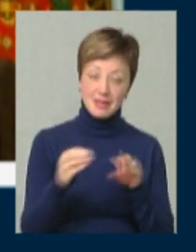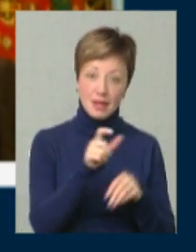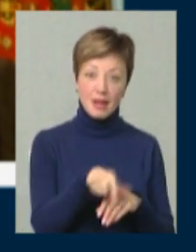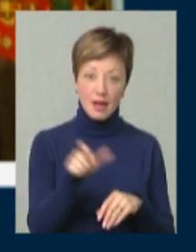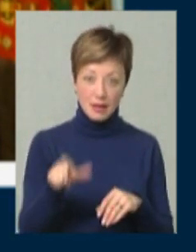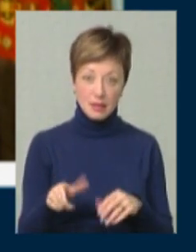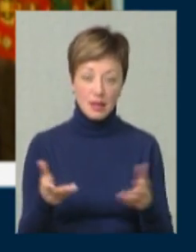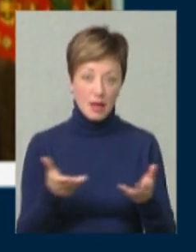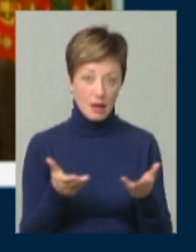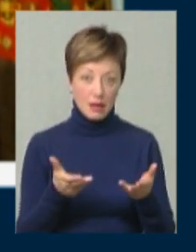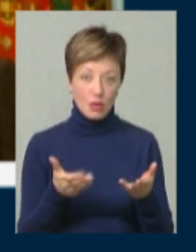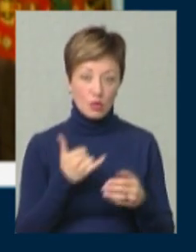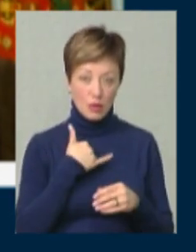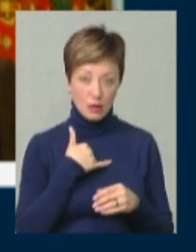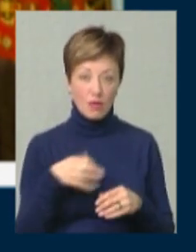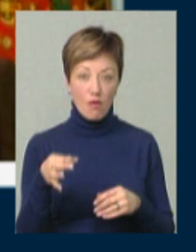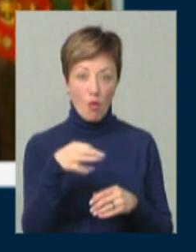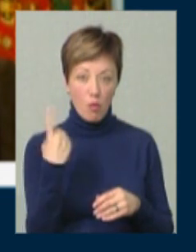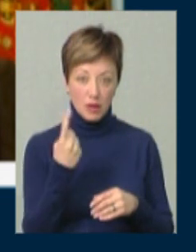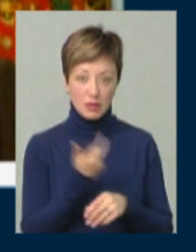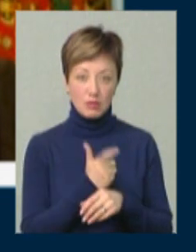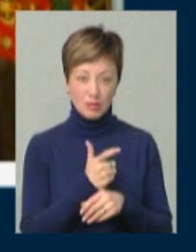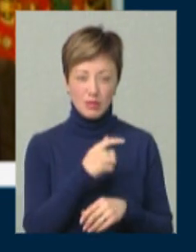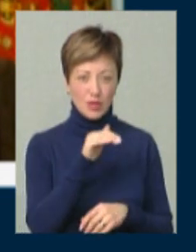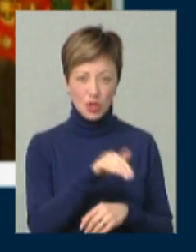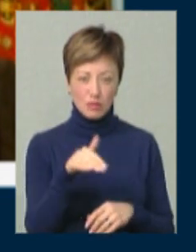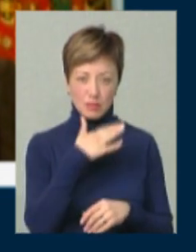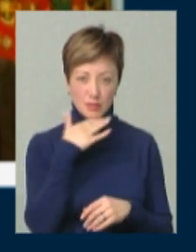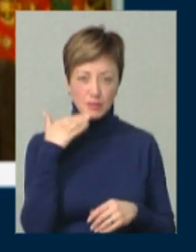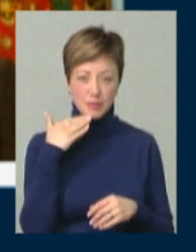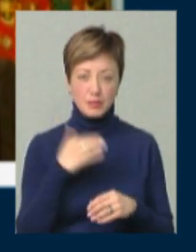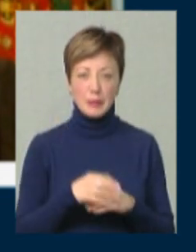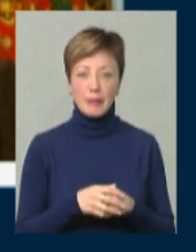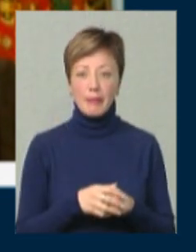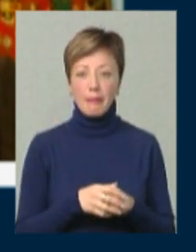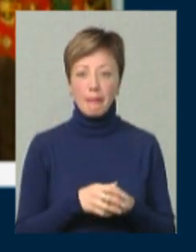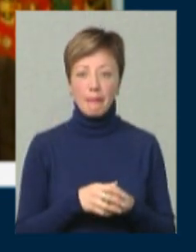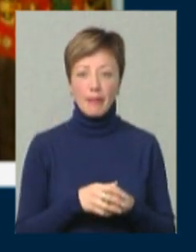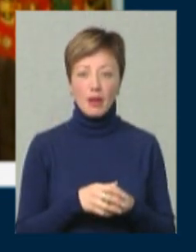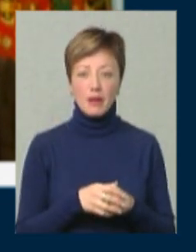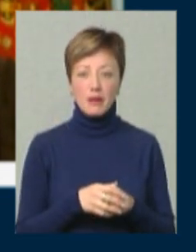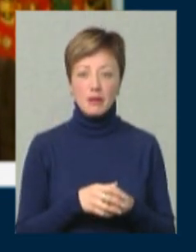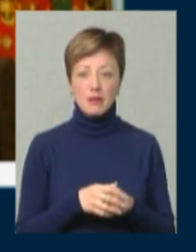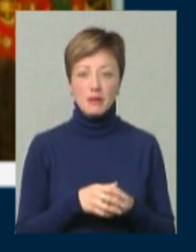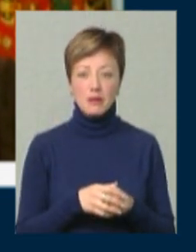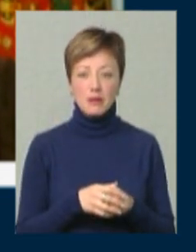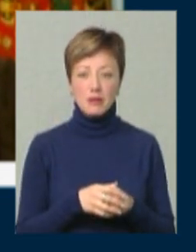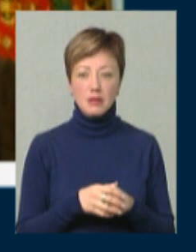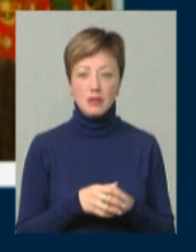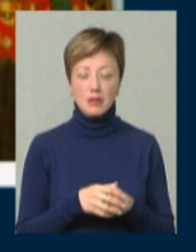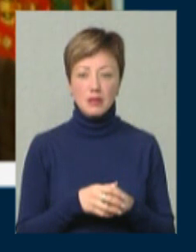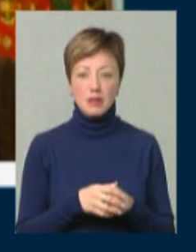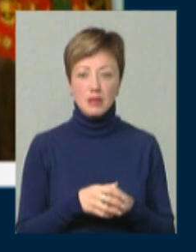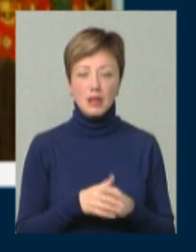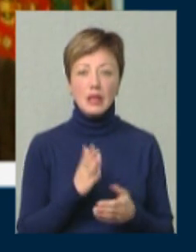яких у нас в області вже тисячі, десятки тисяч, є